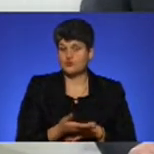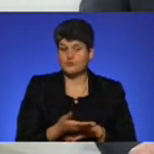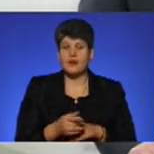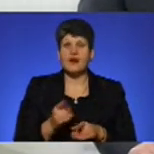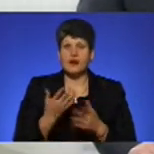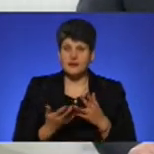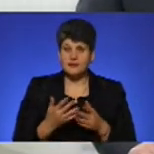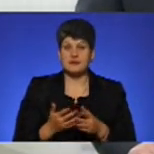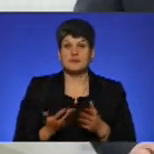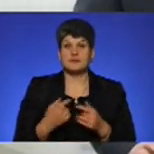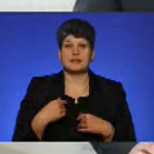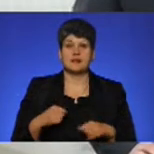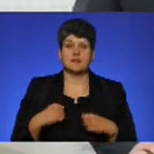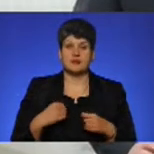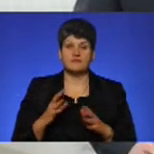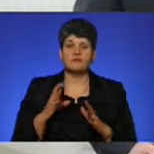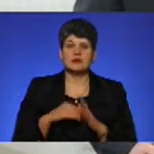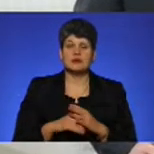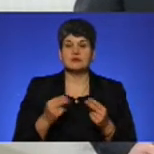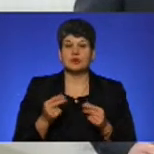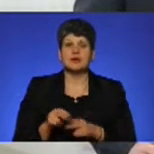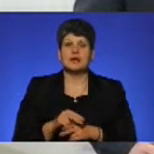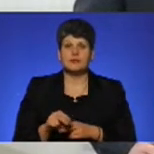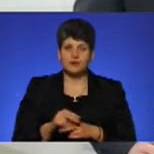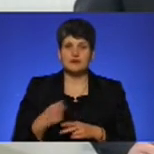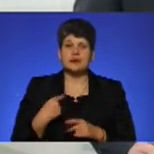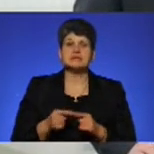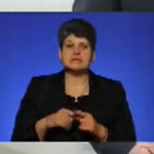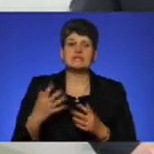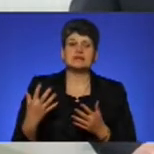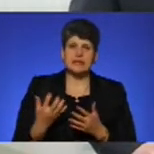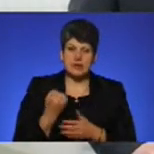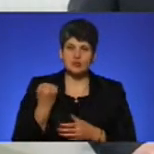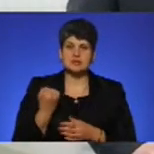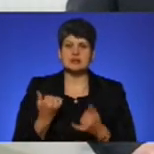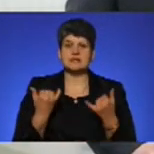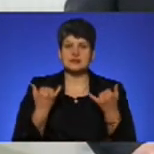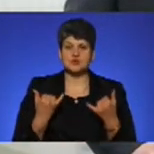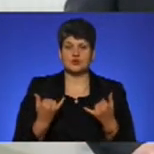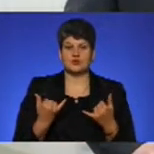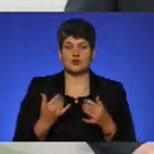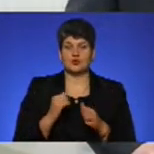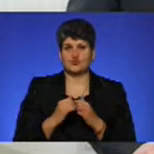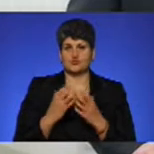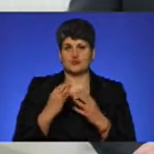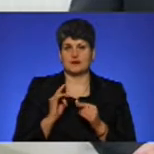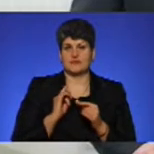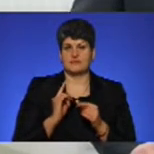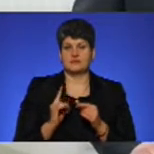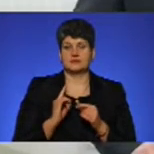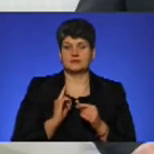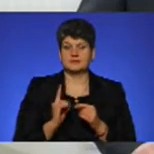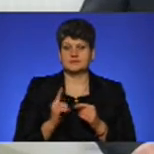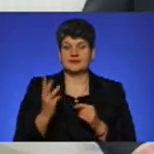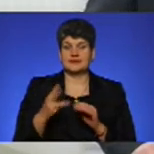менше ми намагалися вкладати кошти, ремонтувати, і нам це вдалося. І от сьогодні на лінії щодня виходить в робочі дні